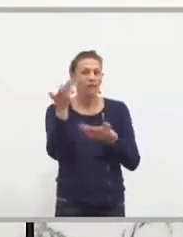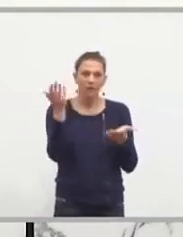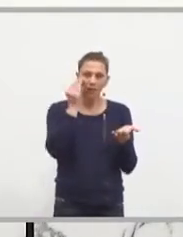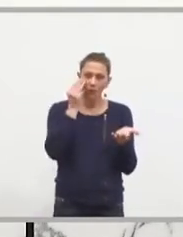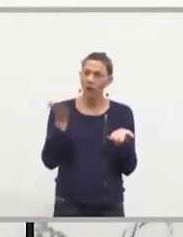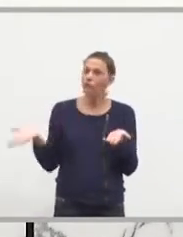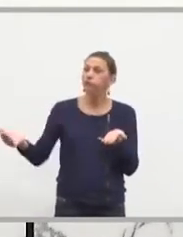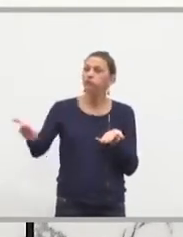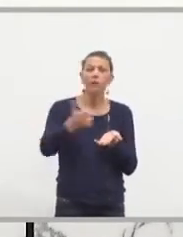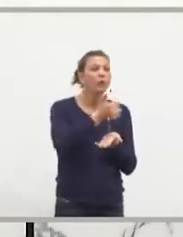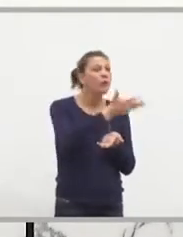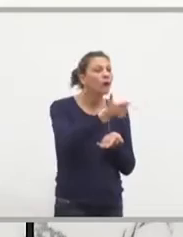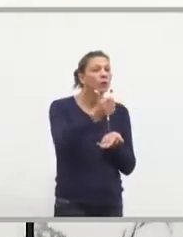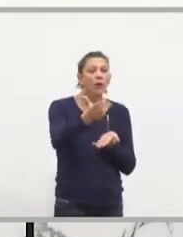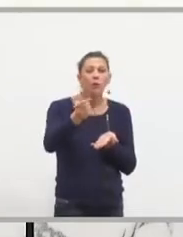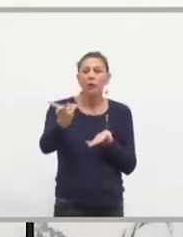commun.